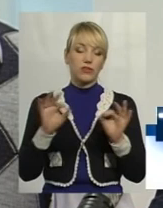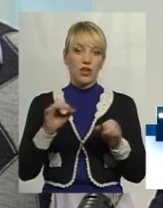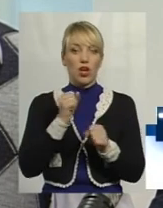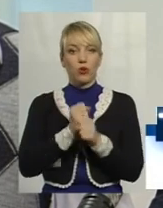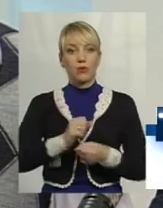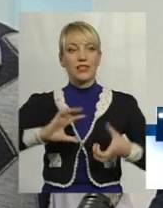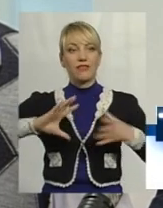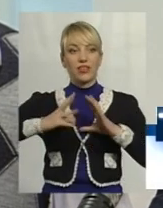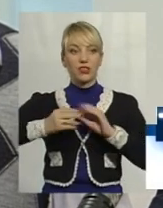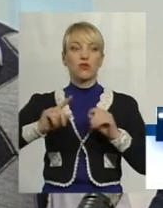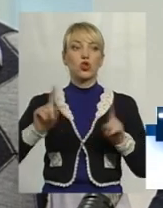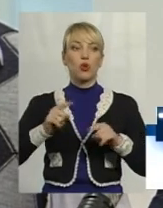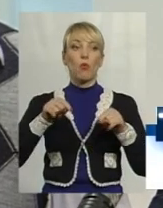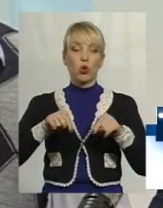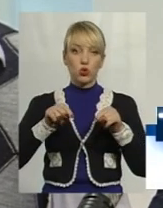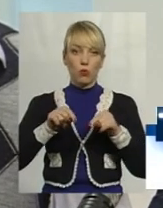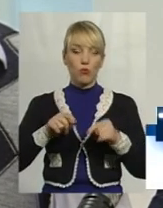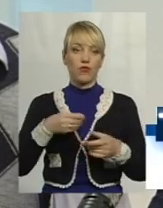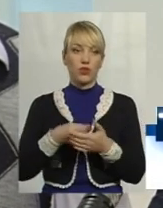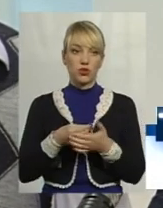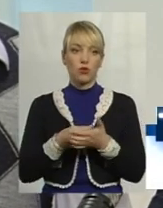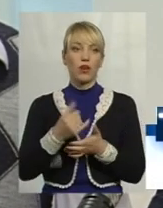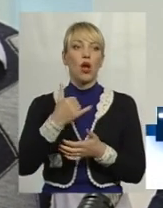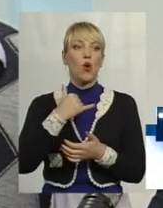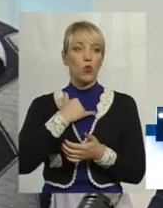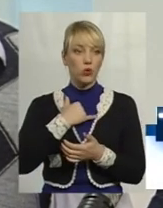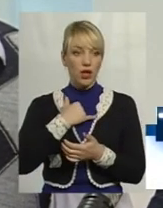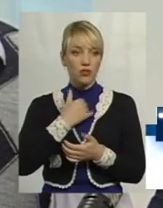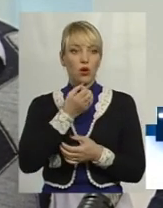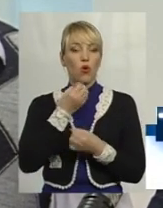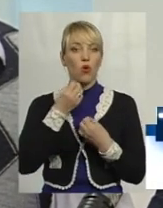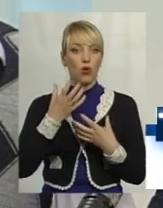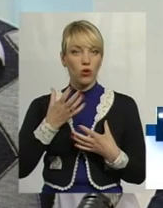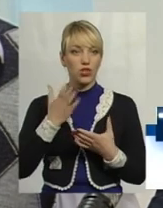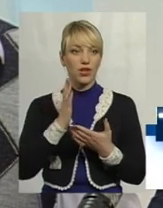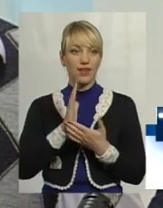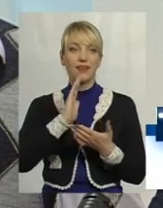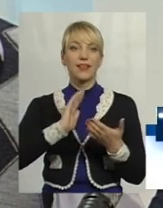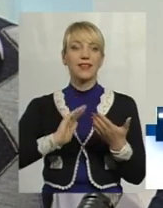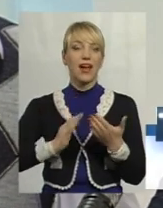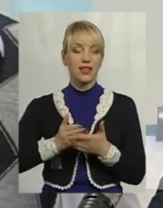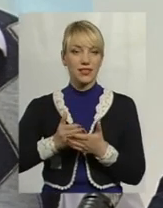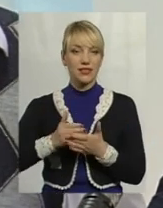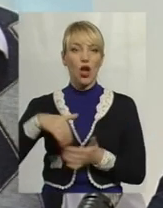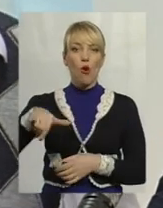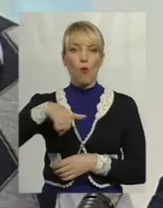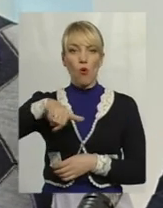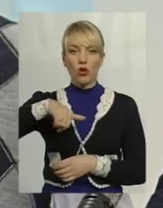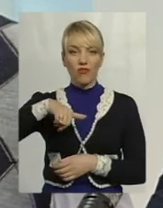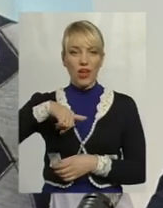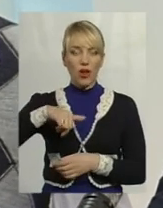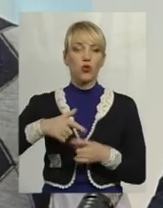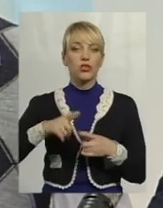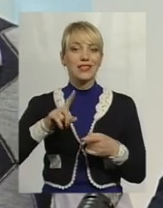даному фінансуванню у нас дуже хороша якість портфелю ось цих позик.